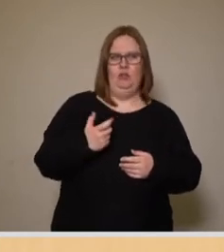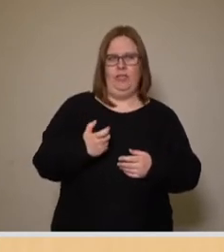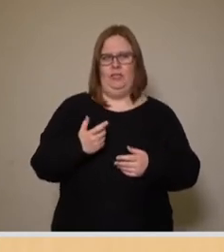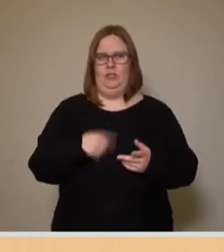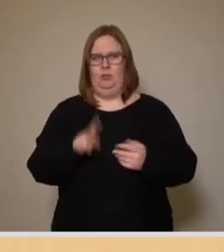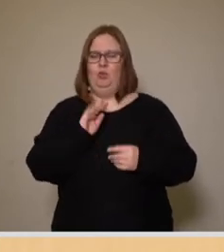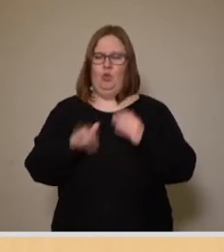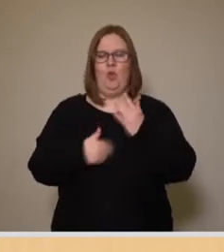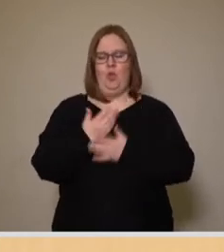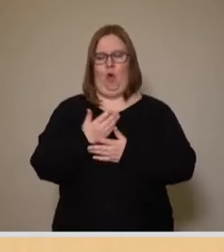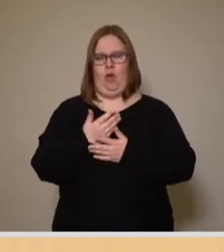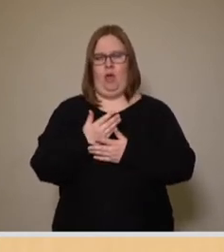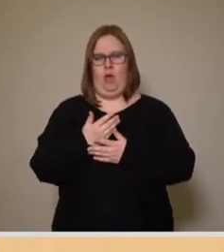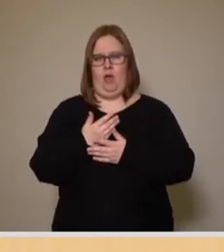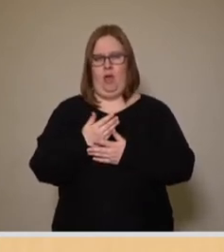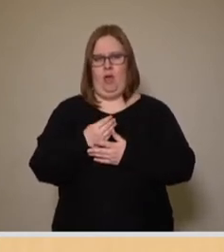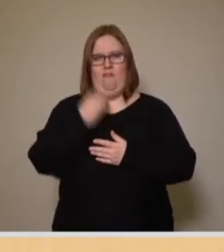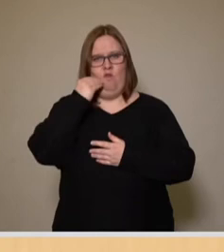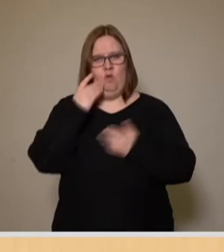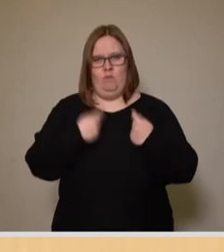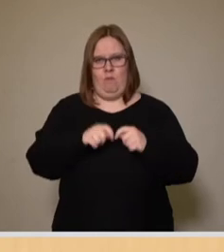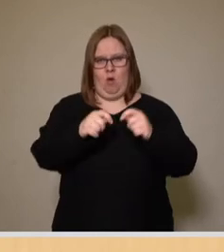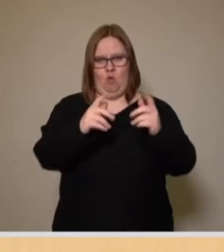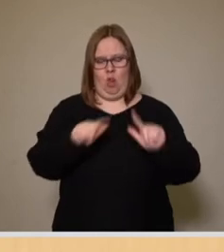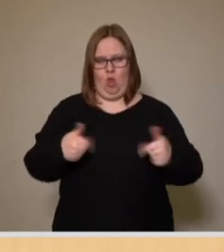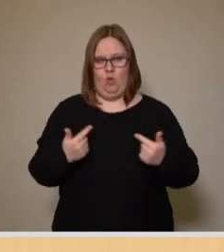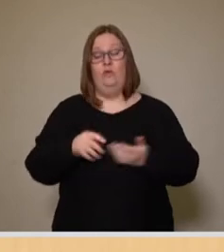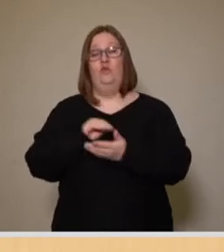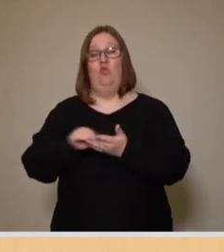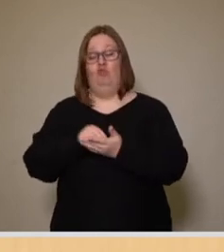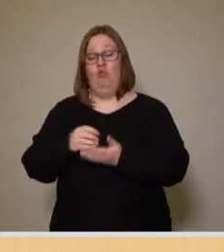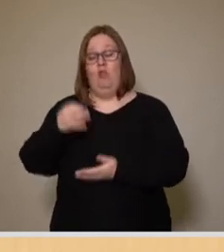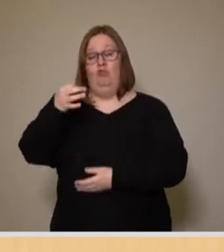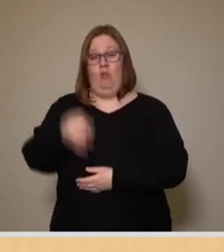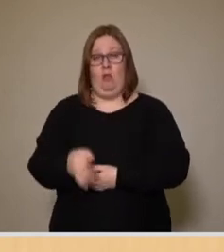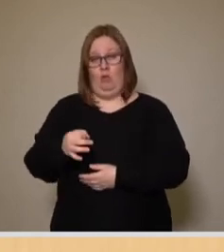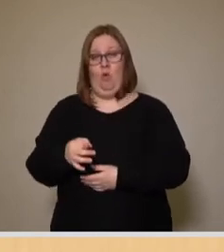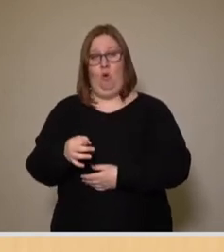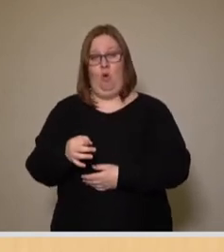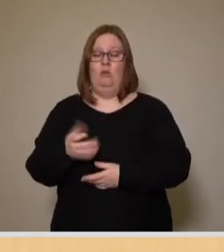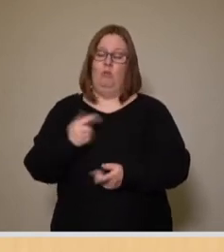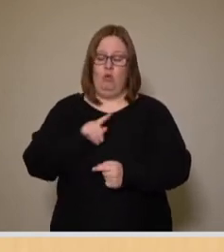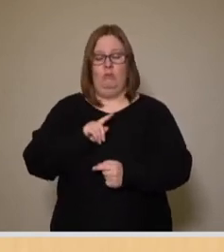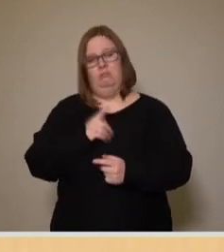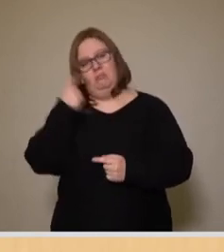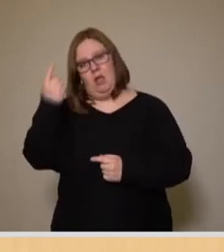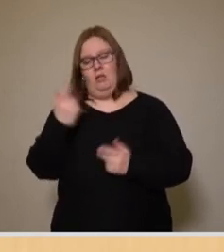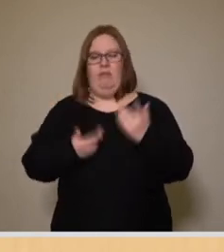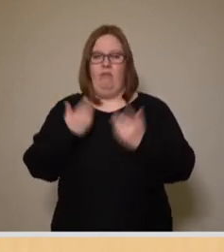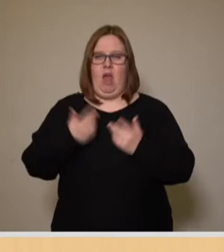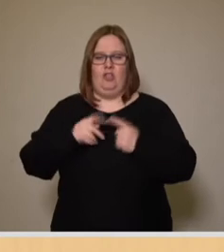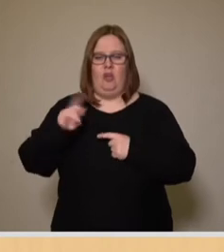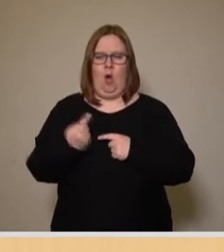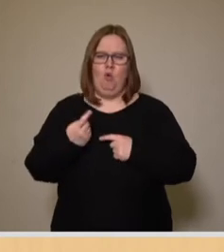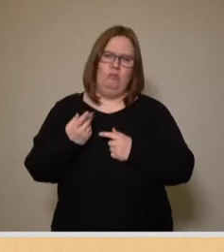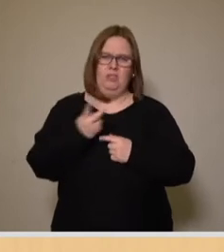Baubeginn für die neue Wohnbebauung erfolgen. Für den Schulstandort Altenberger Straße 83 gehe ich aktuell davon aus, dass der Bau